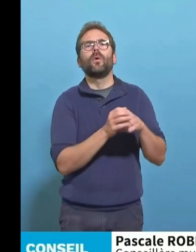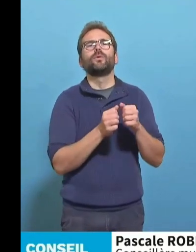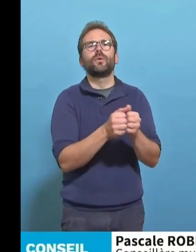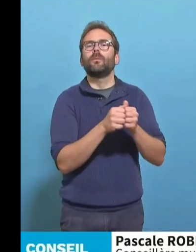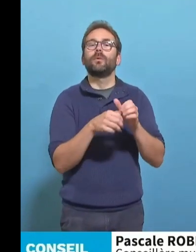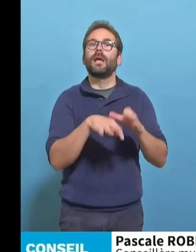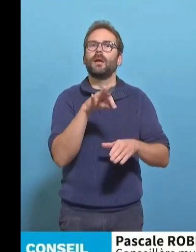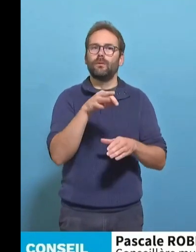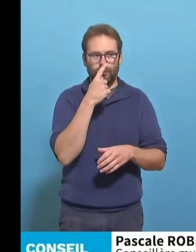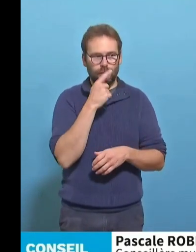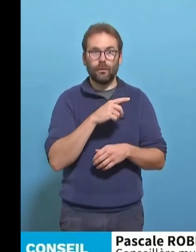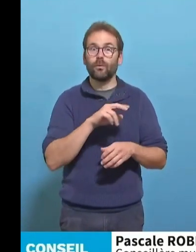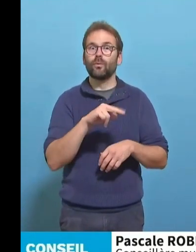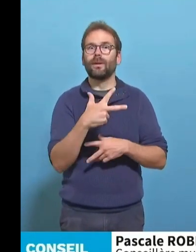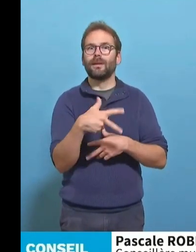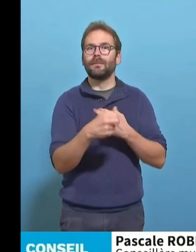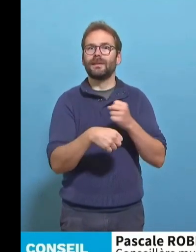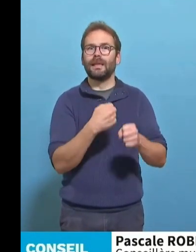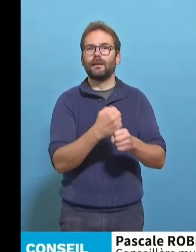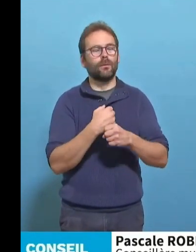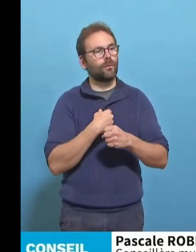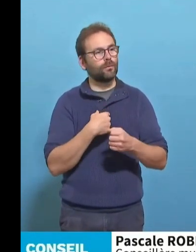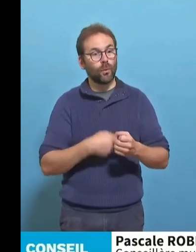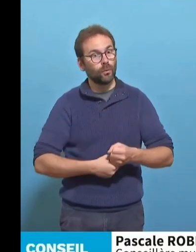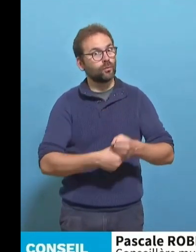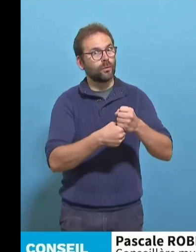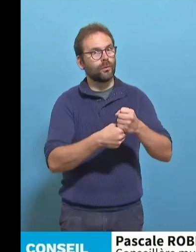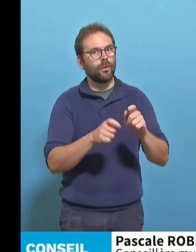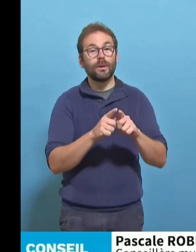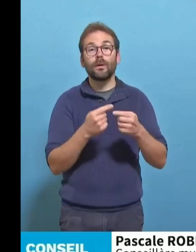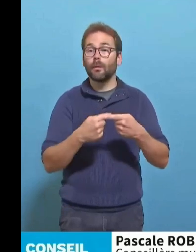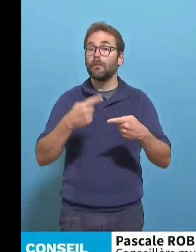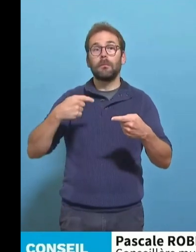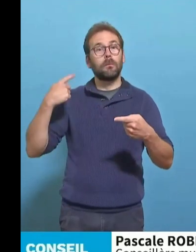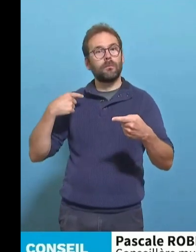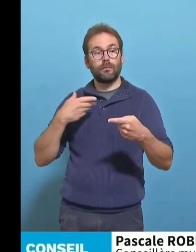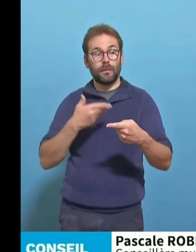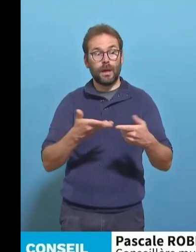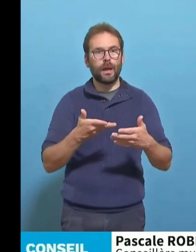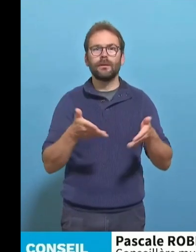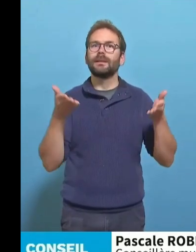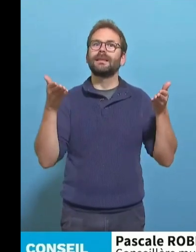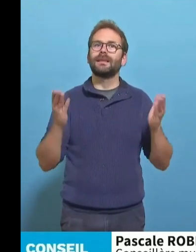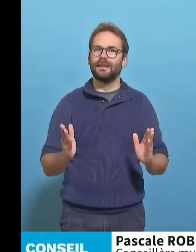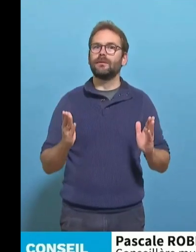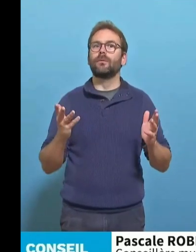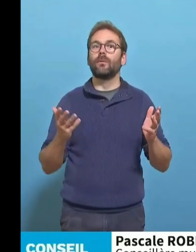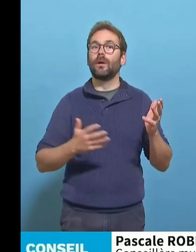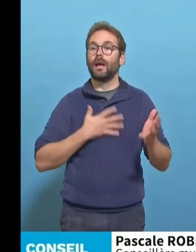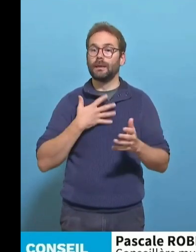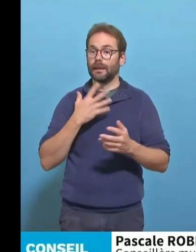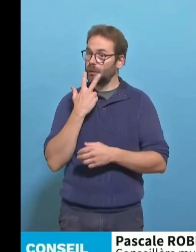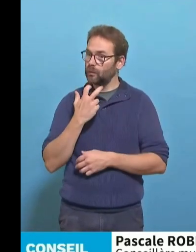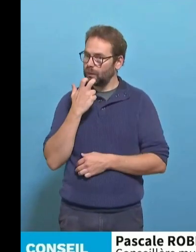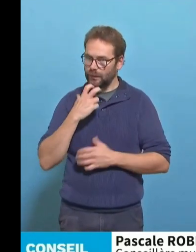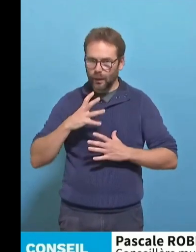donc cette troisième saison, qui mettra en valeur, comme les fois précédentes, des prises de décisions menées par des concitoyens